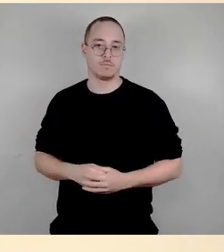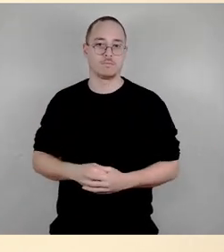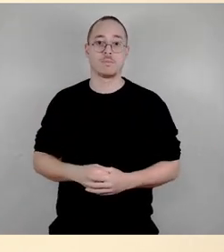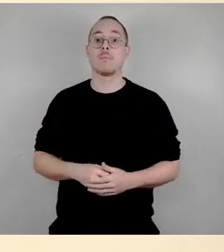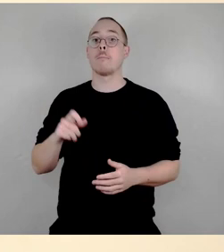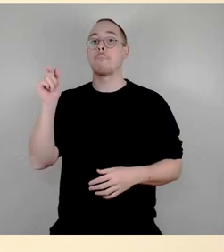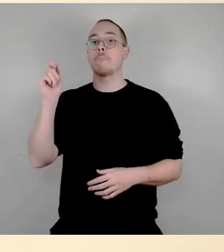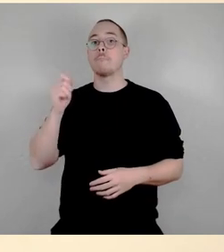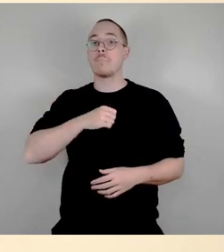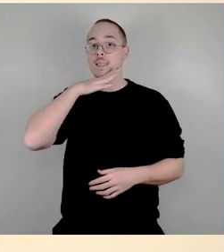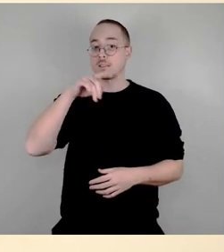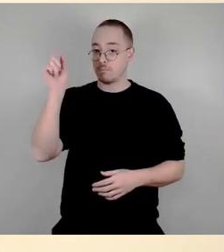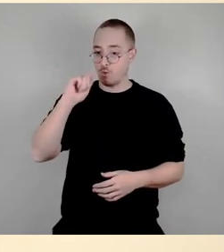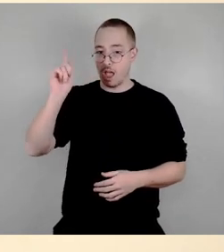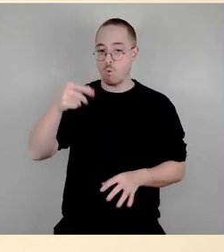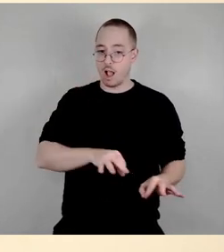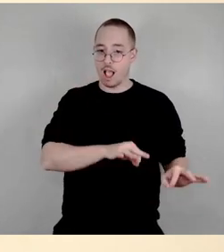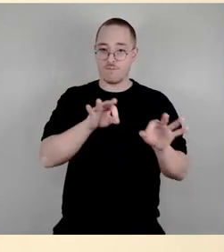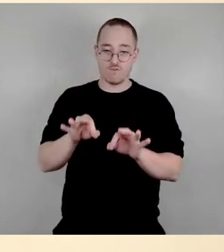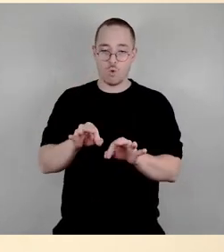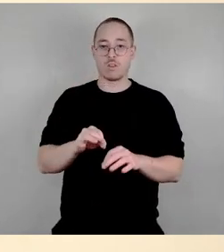einen oder anderen Spielbereich rausgenommen.